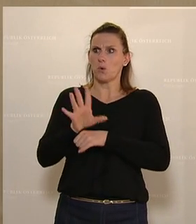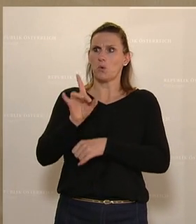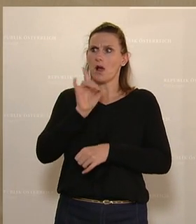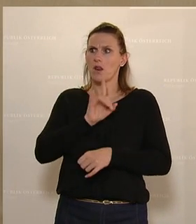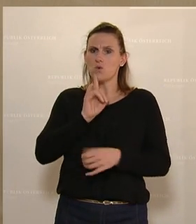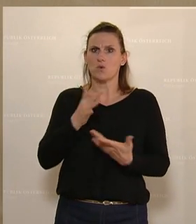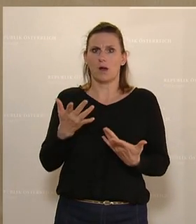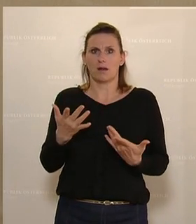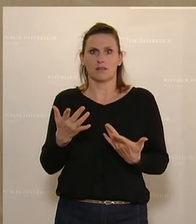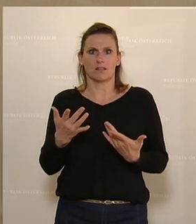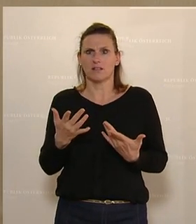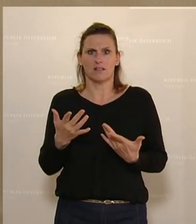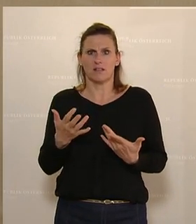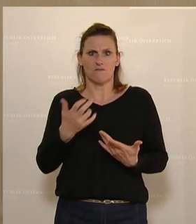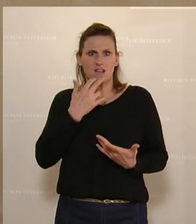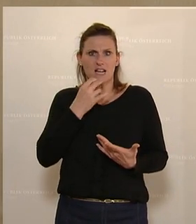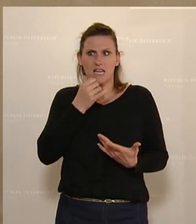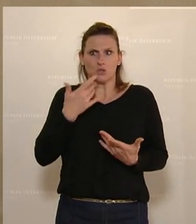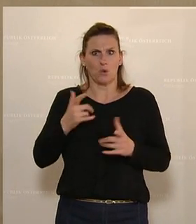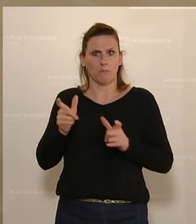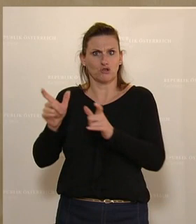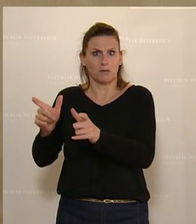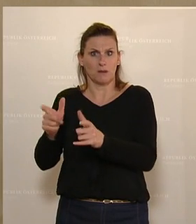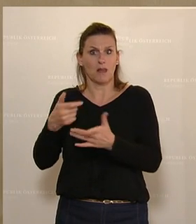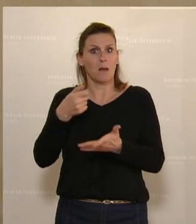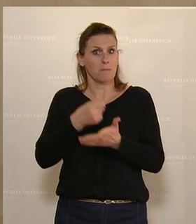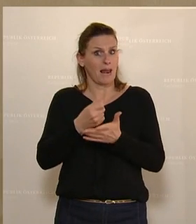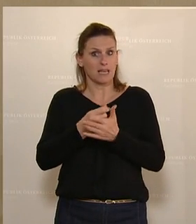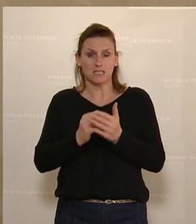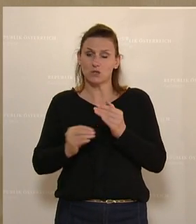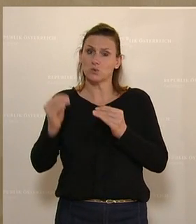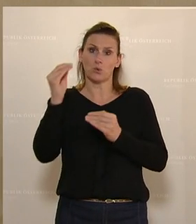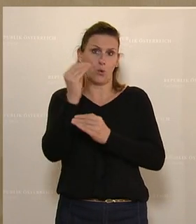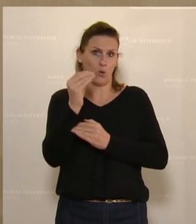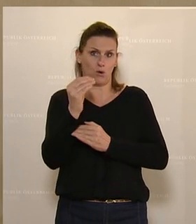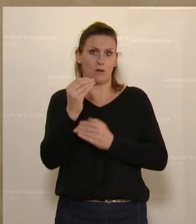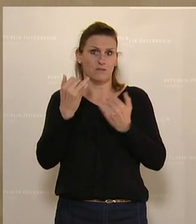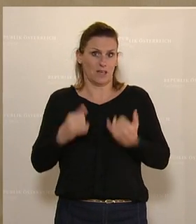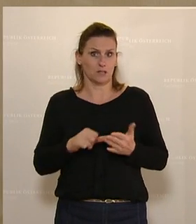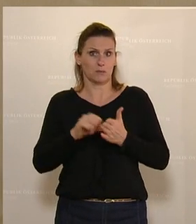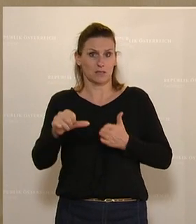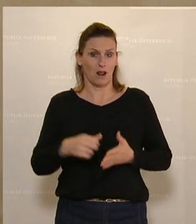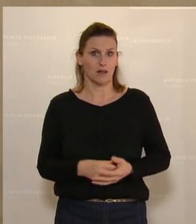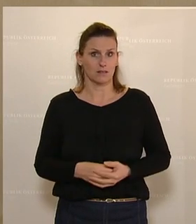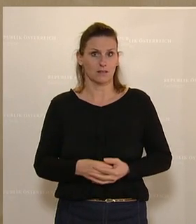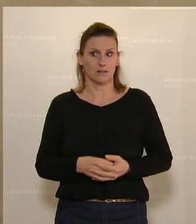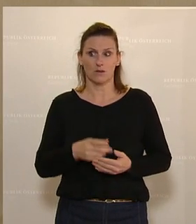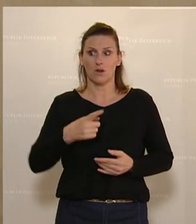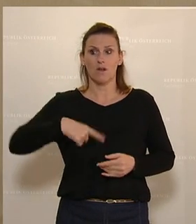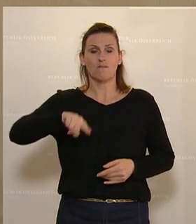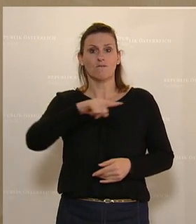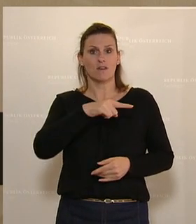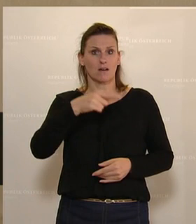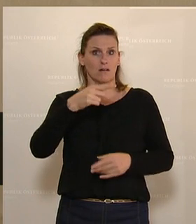die sie immer anwenden, hineingestellt wird. Der Preis ist zu hoch, den wir zahlen. Und der Mensch, wir alle,